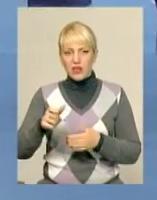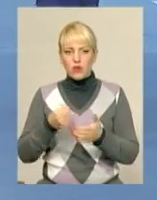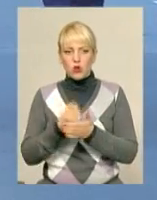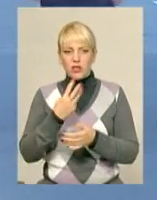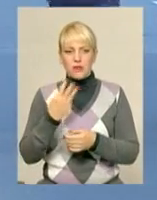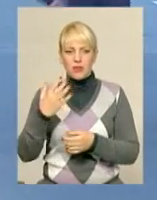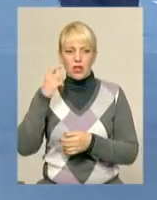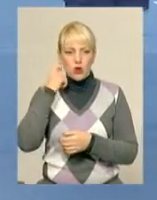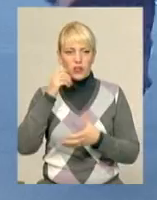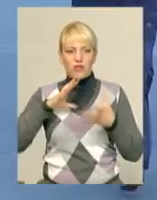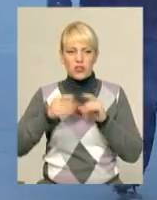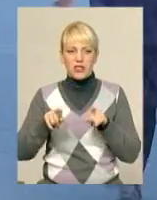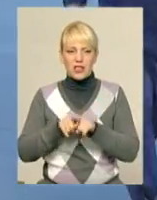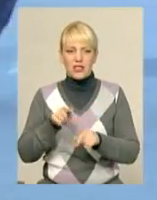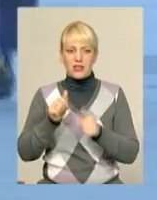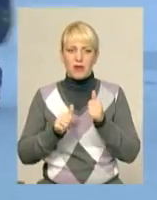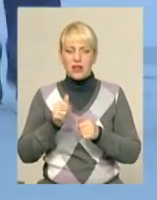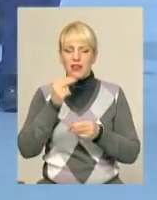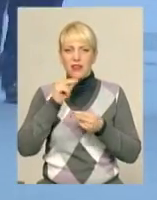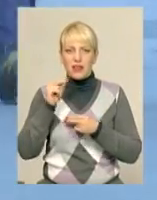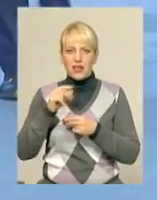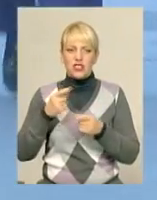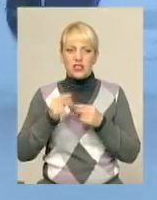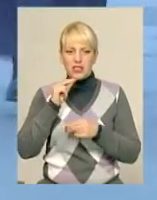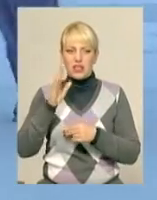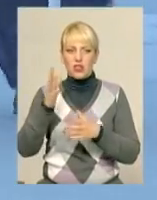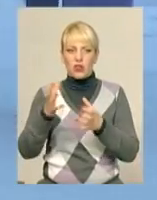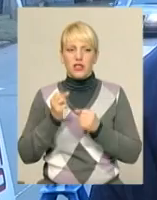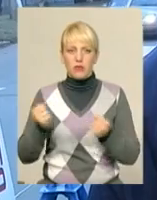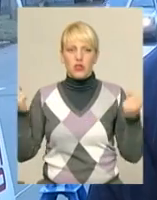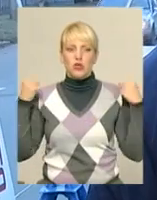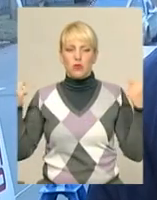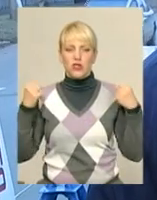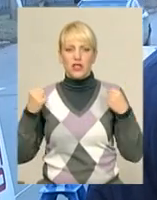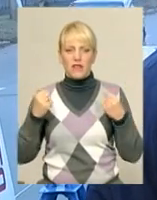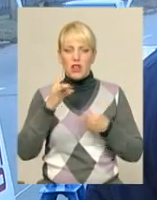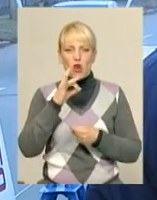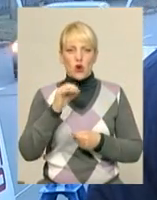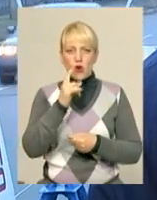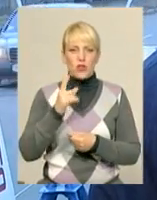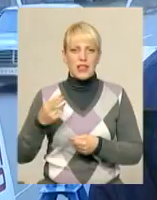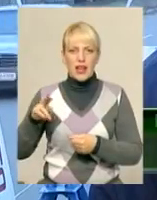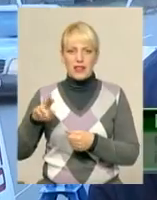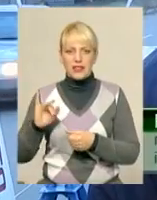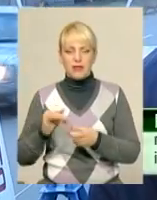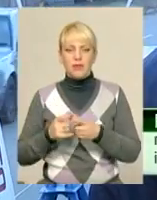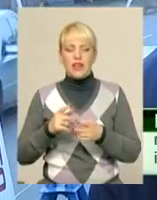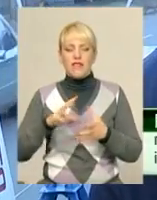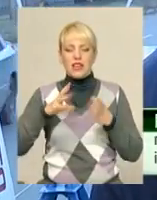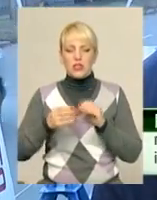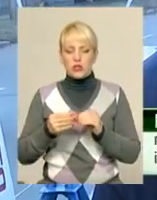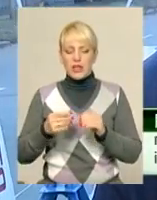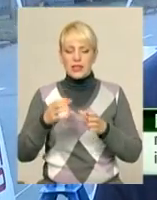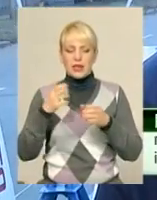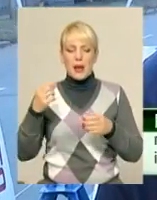У результаті таких змагань кращі з кращих отримують спортивні розряди. З результатами цих забігів персоналу